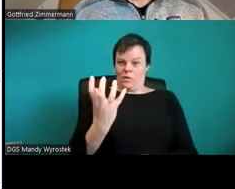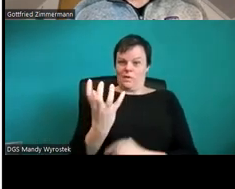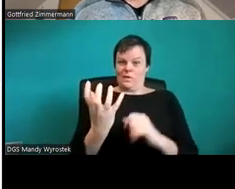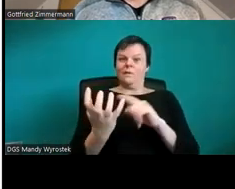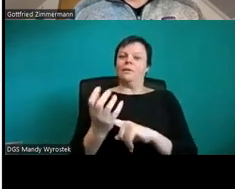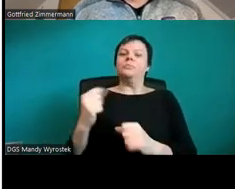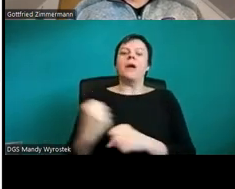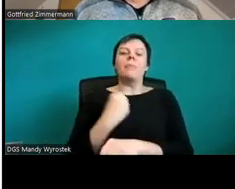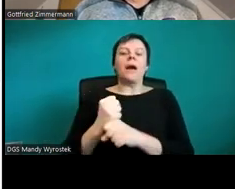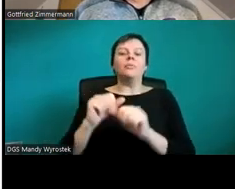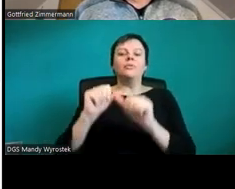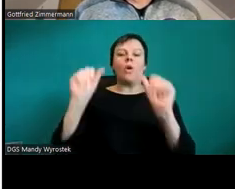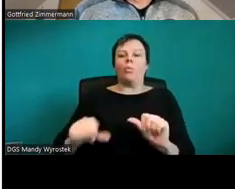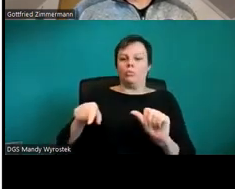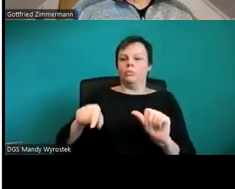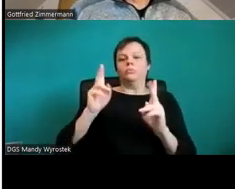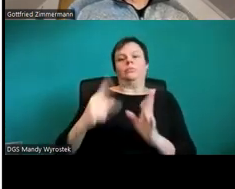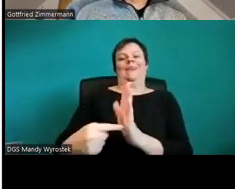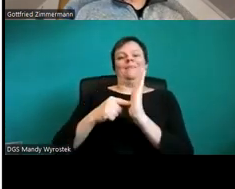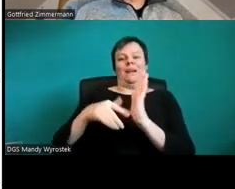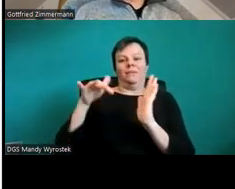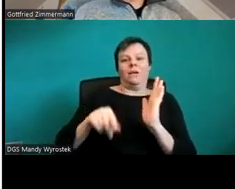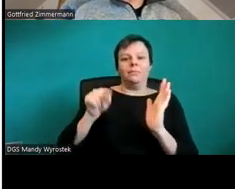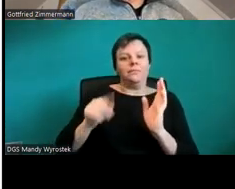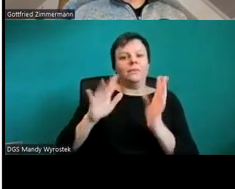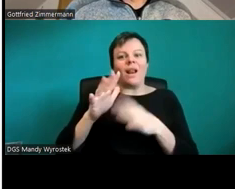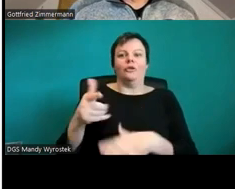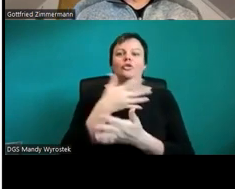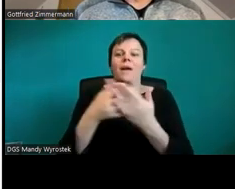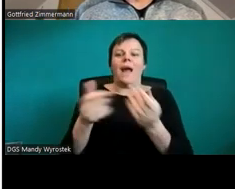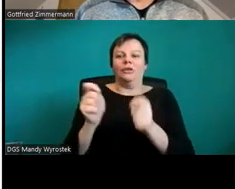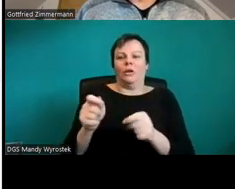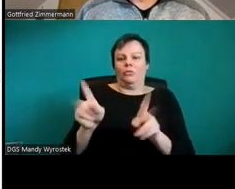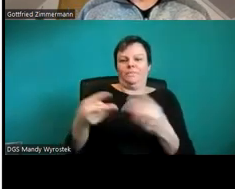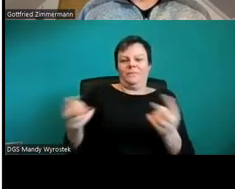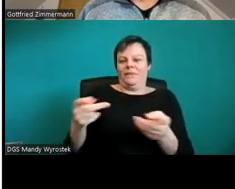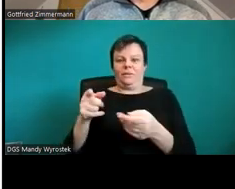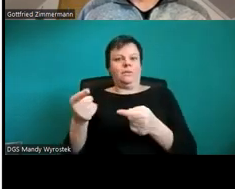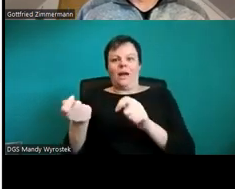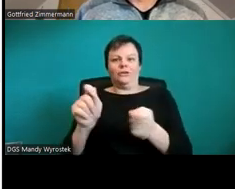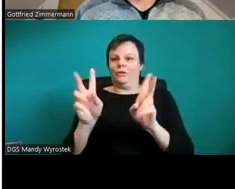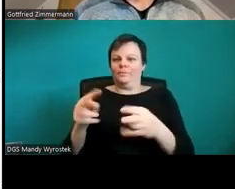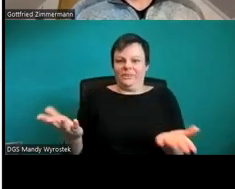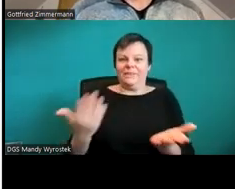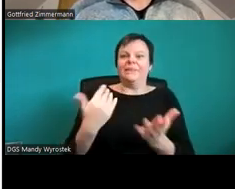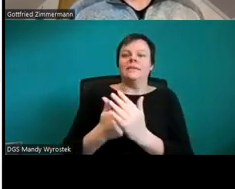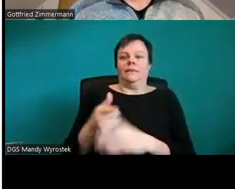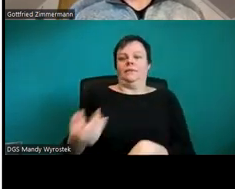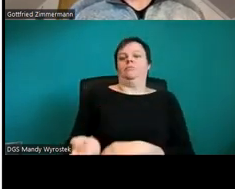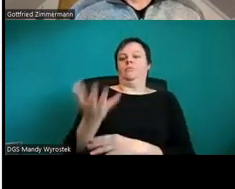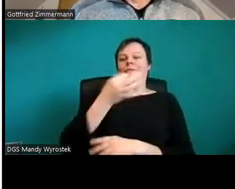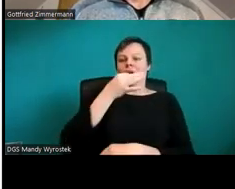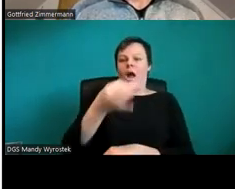Ja, es kam die Frage, was für ein Screenreader das war. Das war der Narrator, also zur Deutsch Sprachausgabe, der in Windows